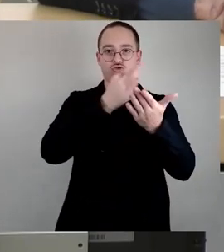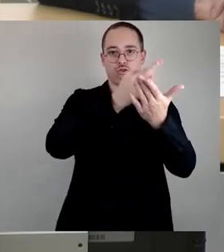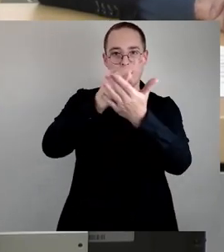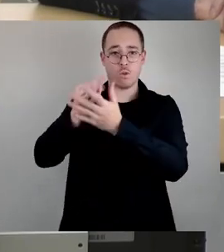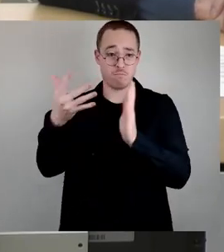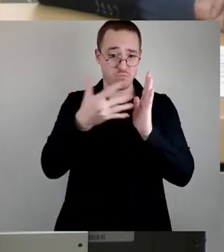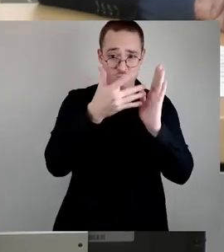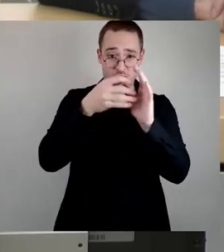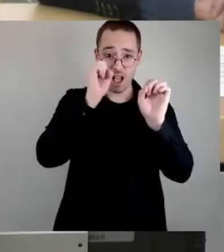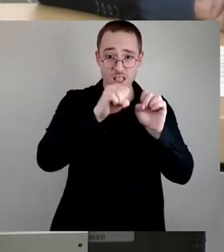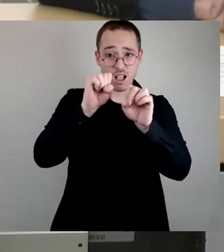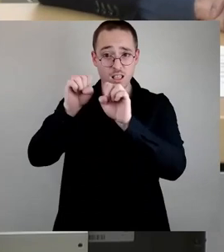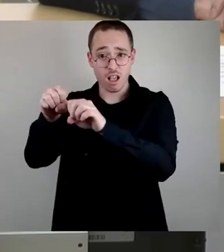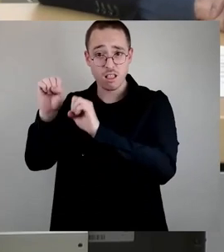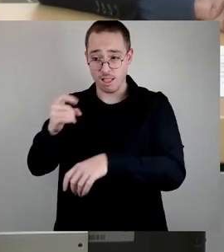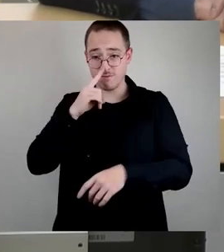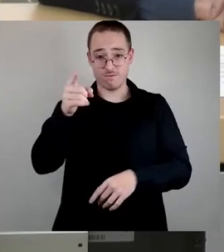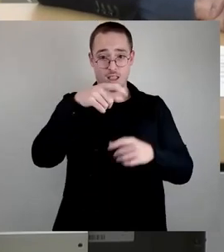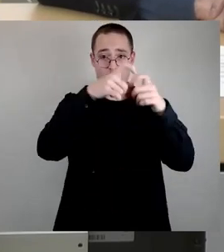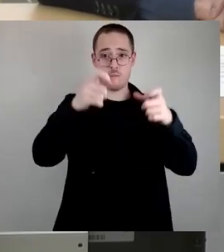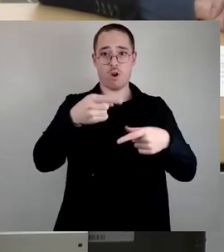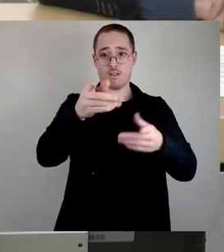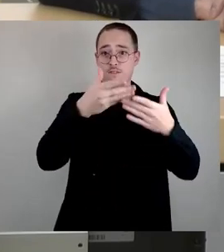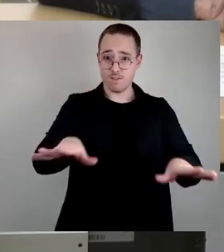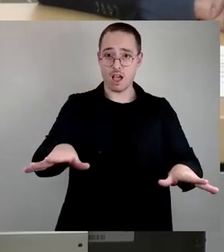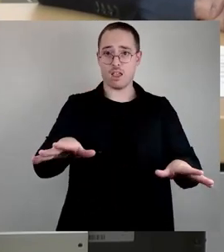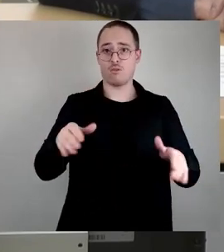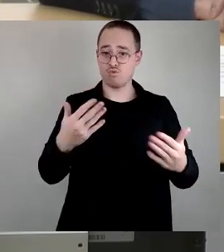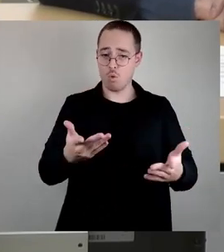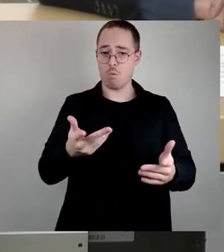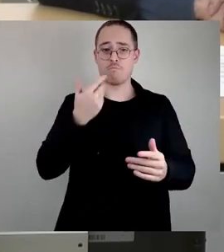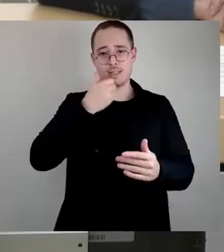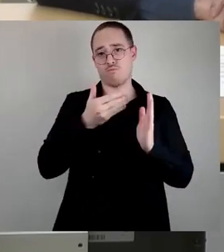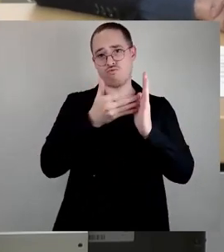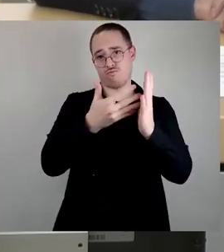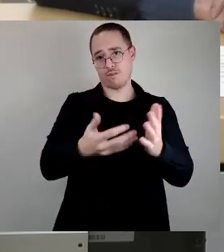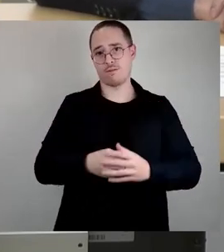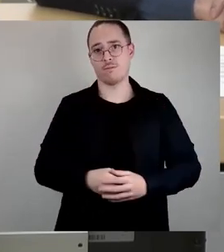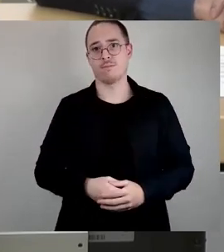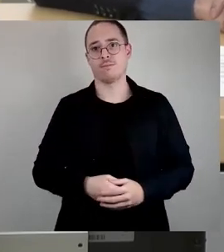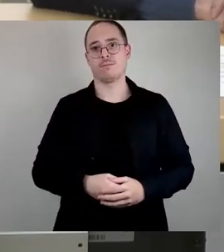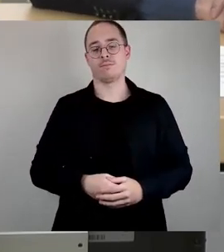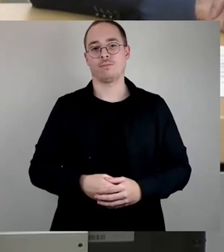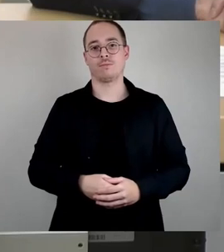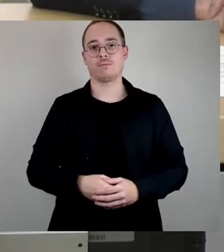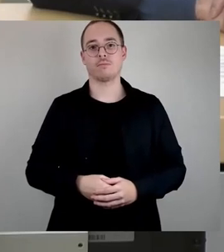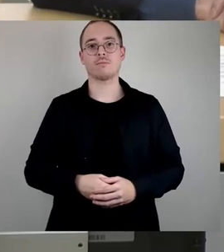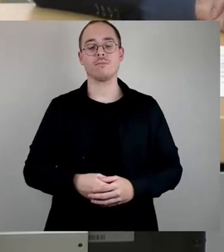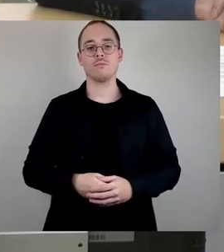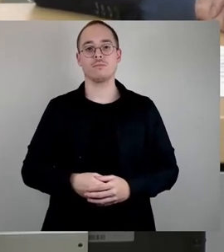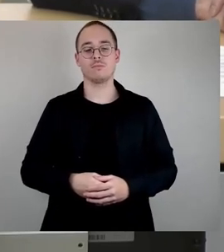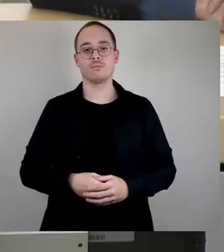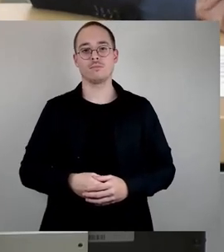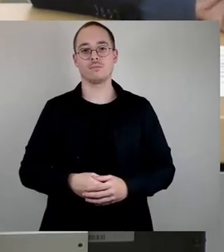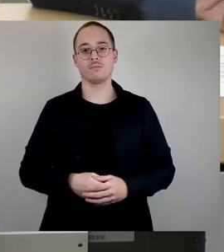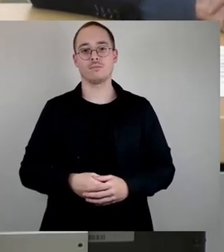Umnutzung von Liegenschaften, die durch das Amt für Schulen oder den Eigenbetrieben Kita verwaltet werden bzw. verwaltet wurden und die sich in dessen